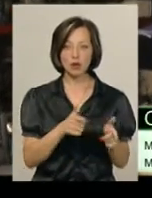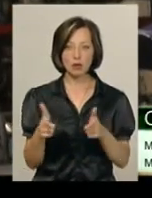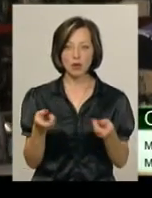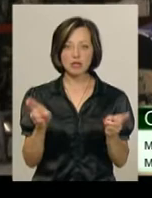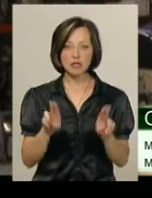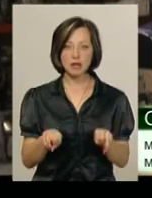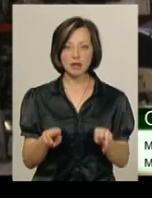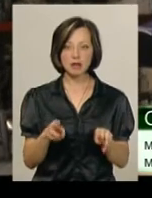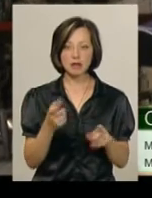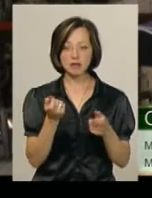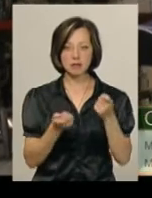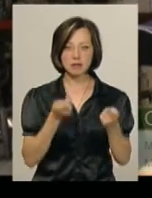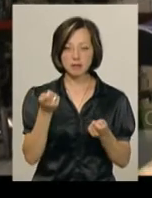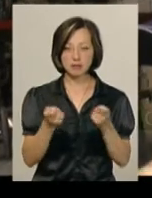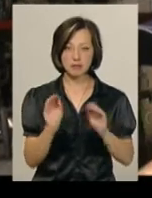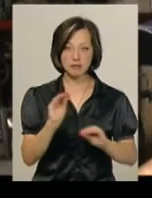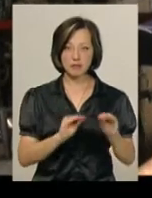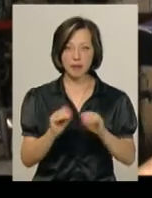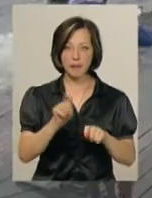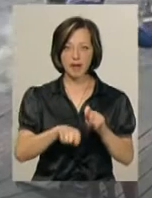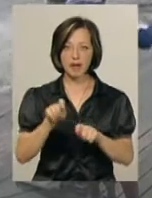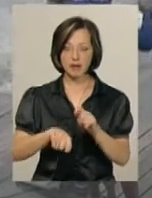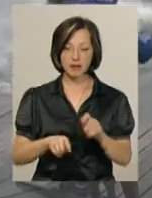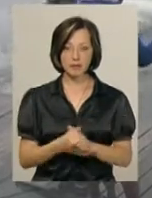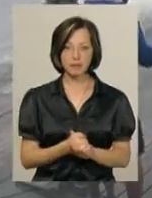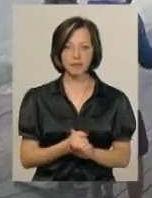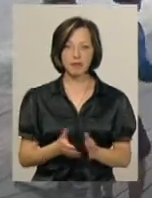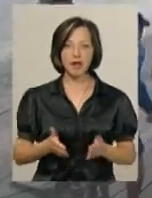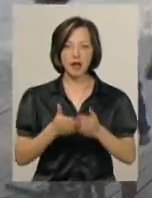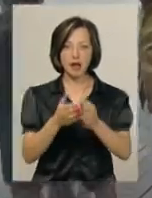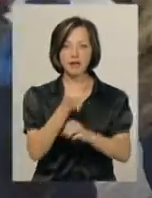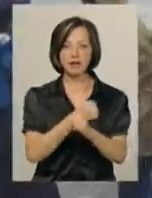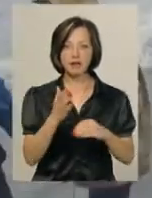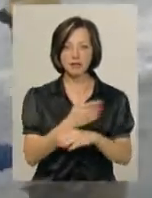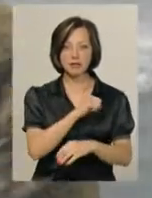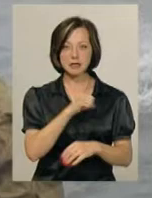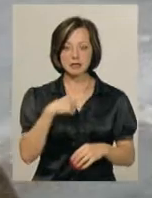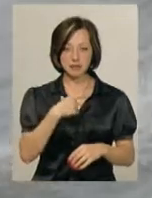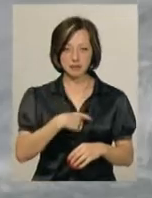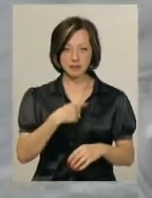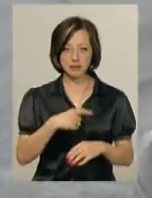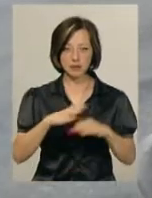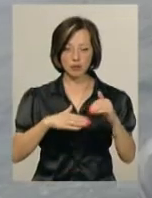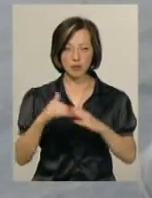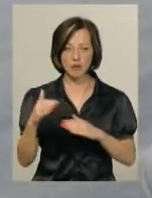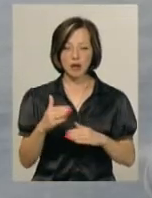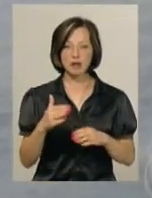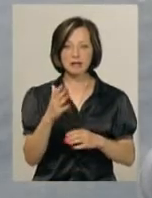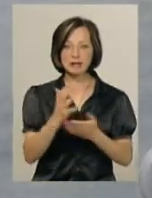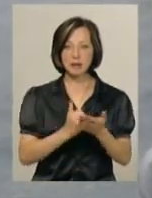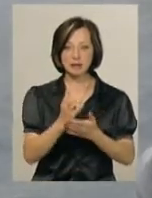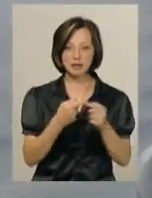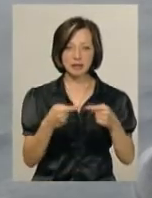Осталися такі недоділки і провіритися на воді. Глісер спортсменовий готує власноруч із запасних частин різних машин. Двигун до